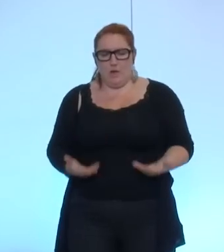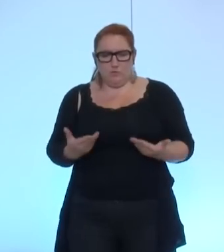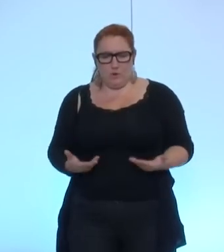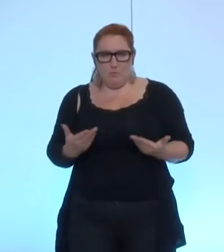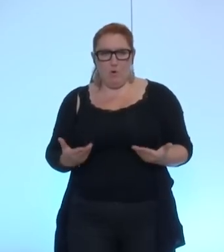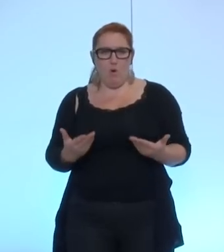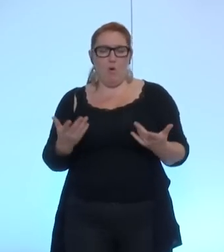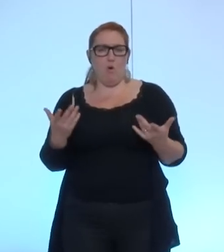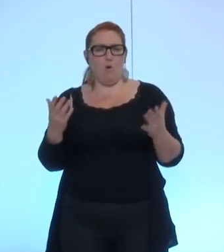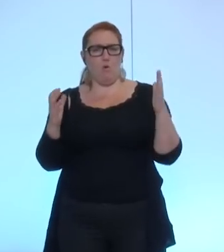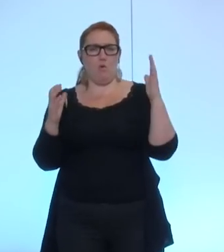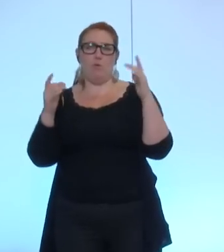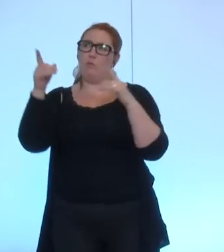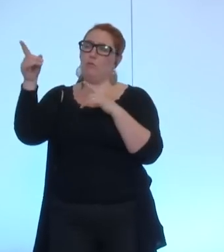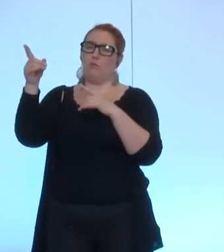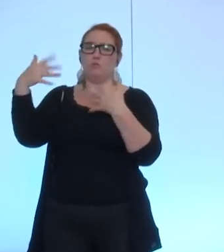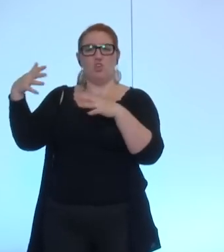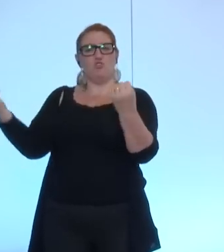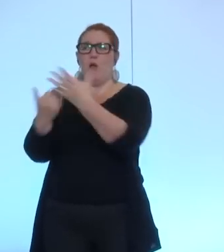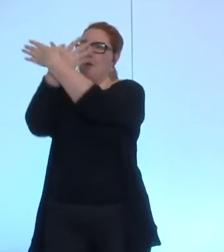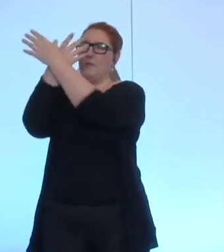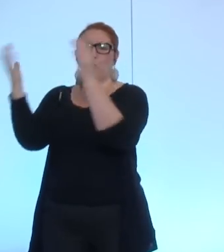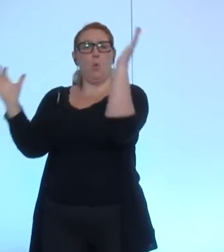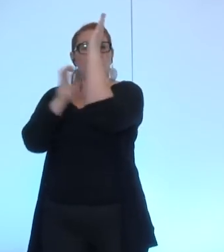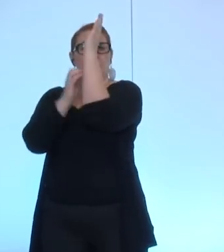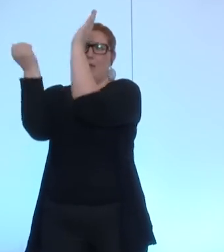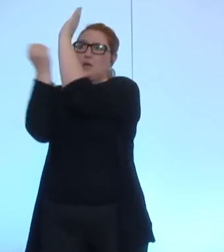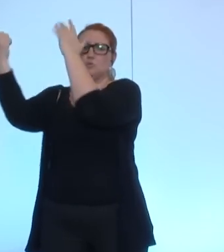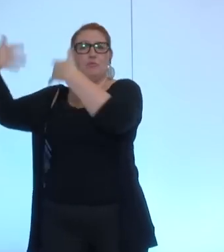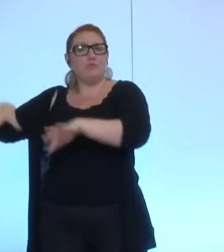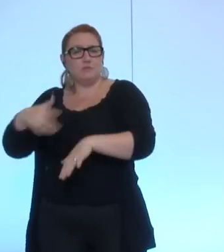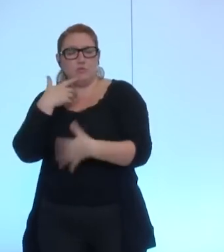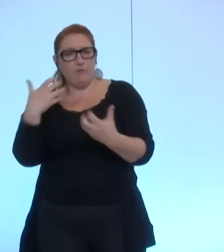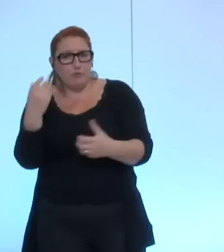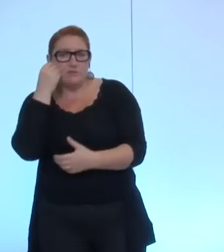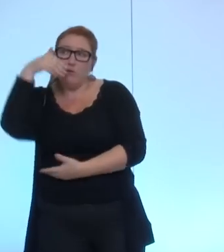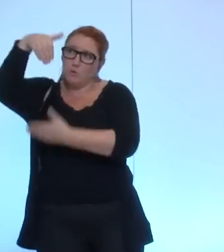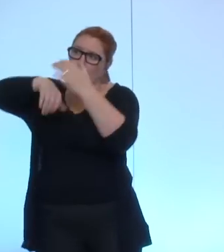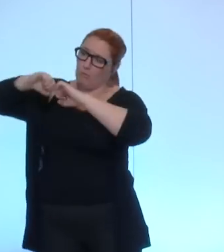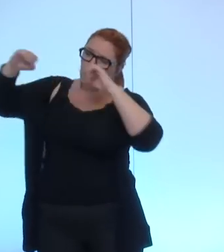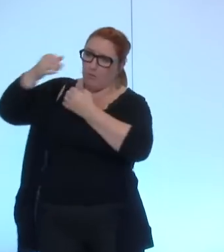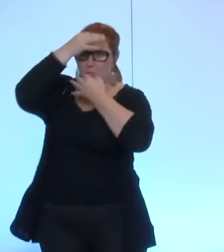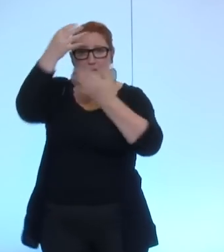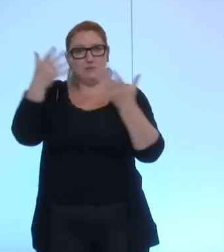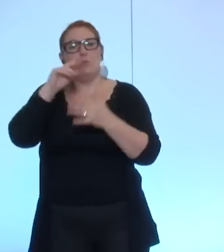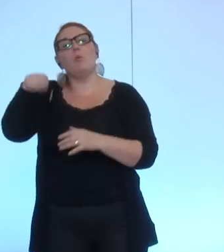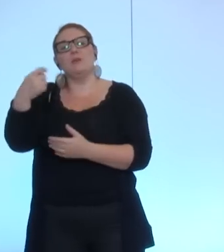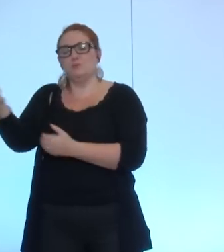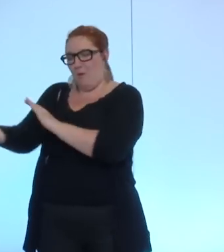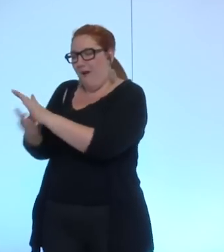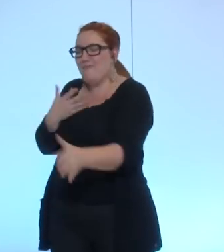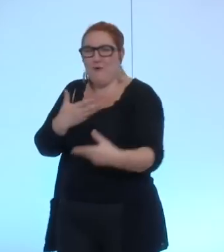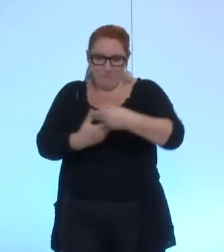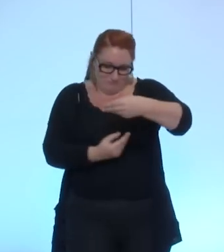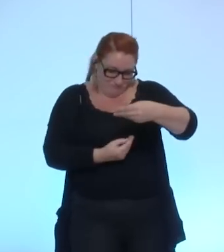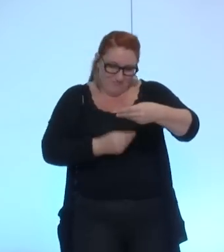déjà passée à la métro. Donc, j'aimerais que vous en précisiez le contenu, même si on me l'a aimablement fourni, mais